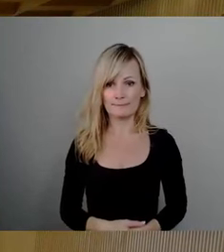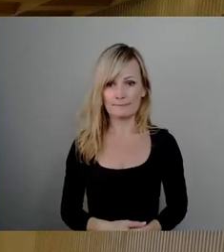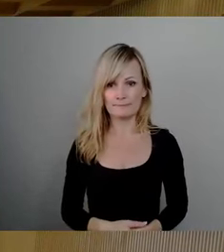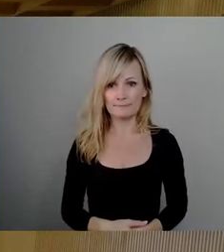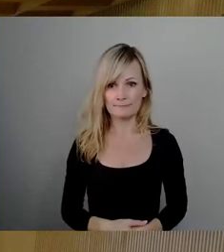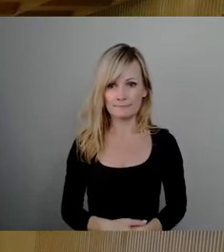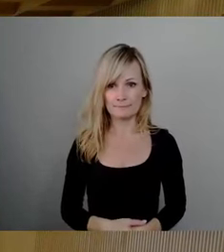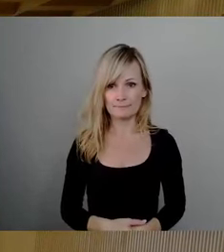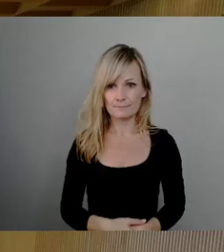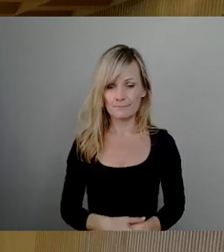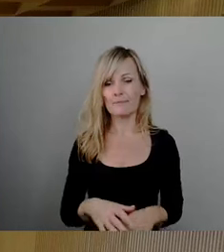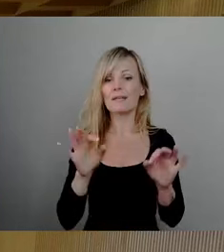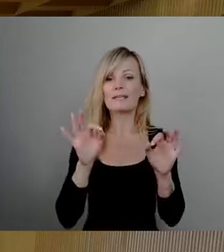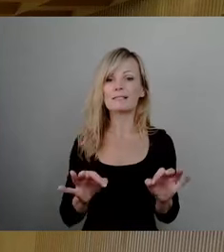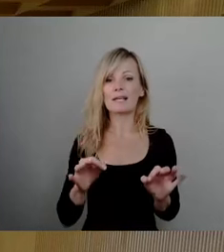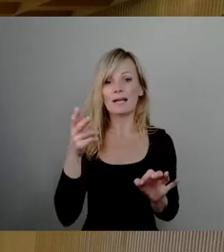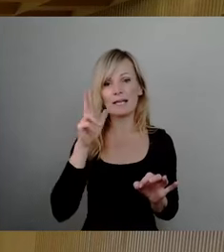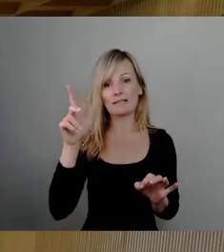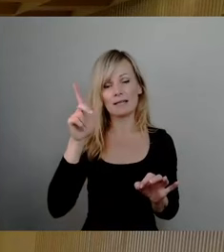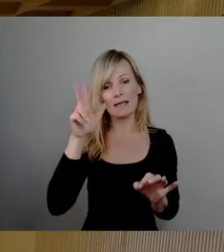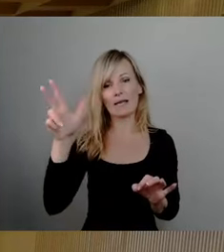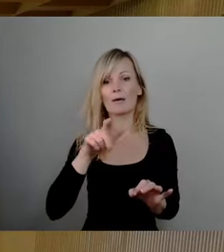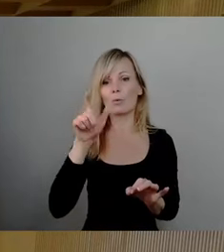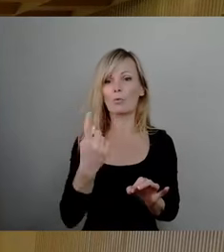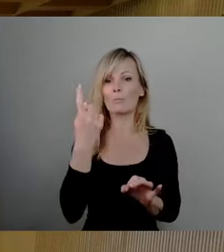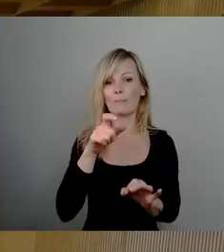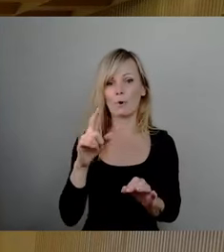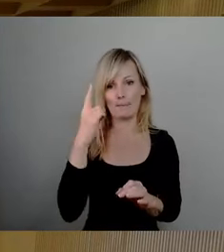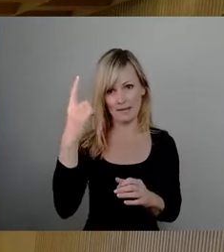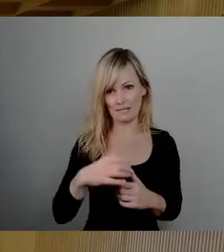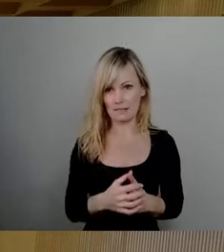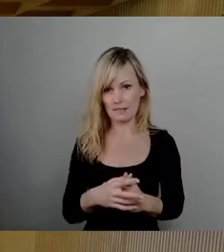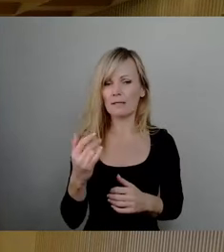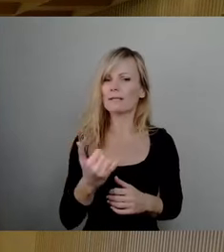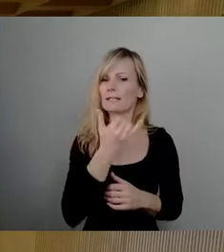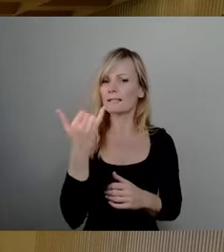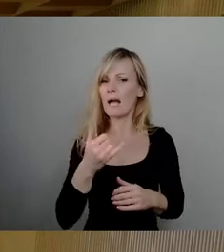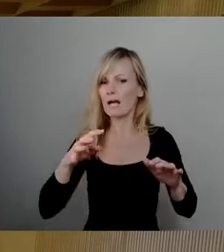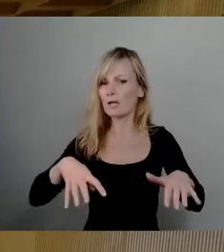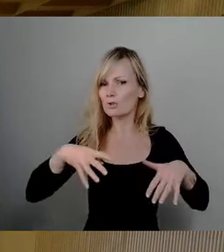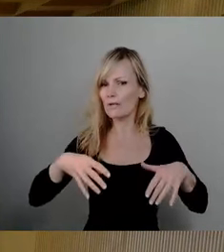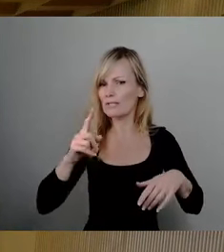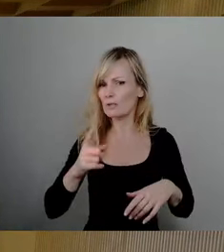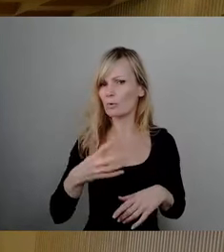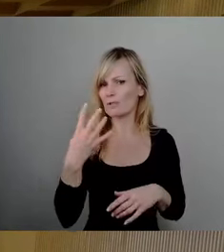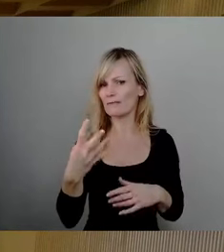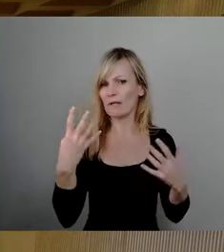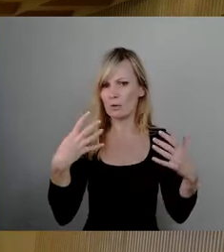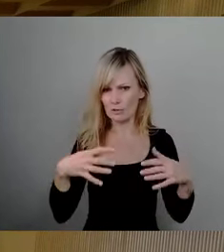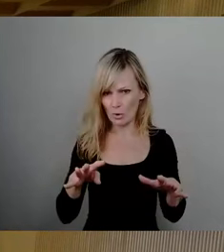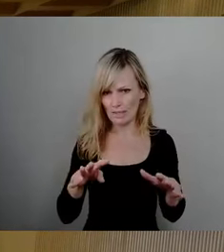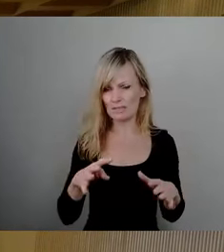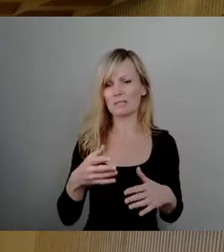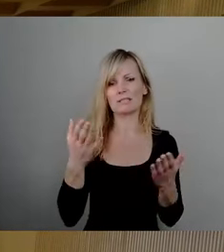Sehr geehrter Herr Oberbürgermeister, es war im Jahr 1994, da wurde das